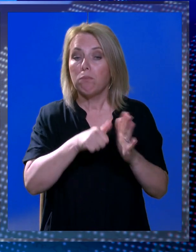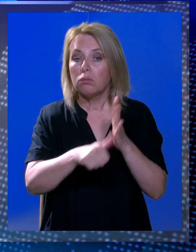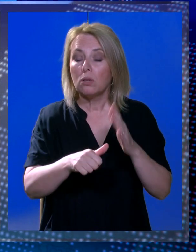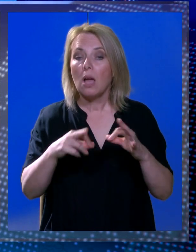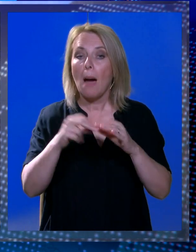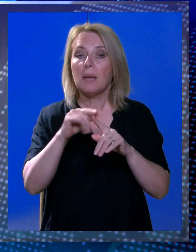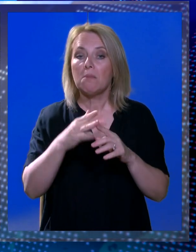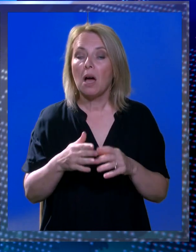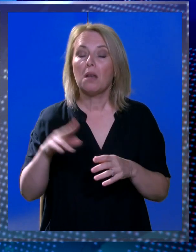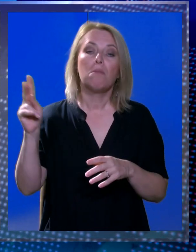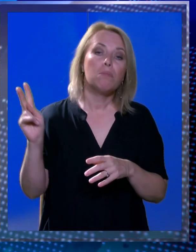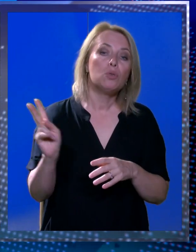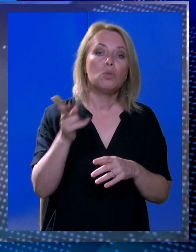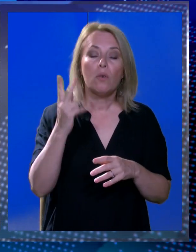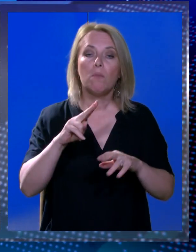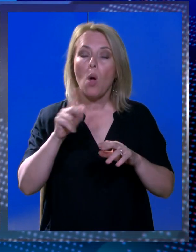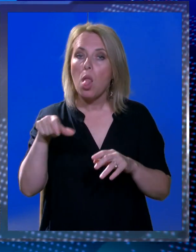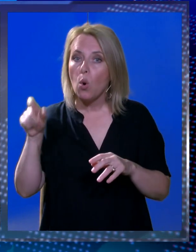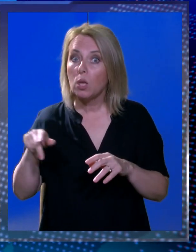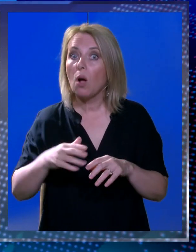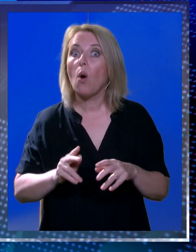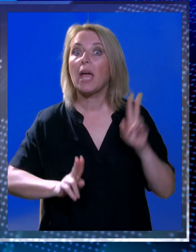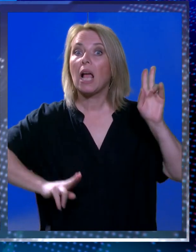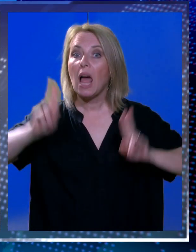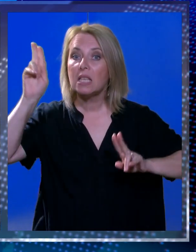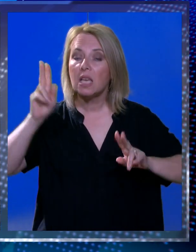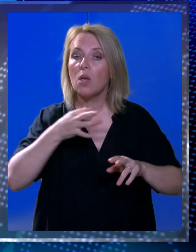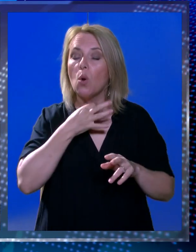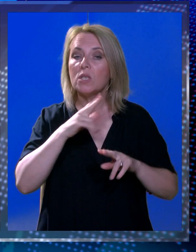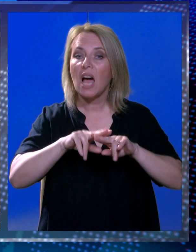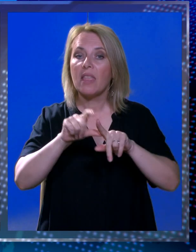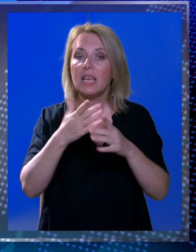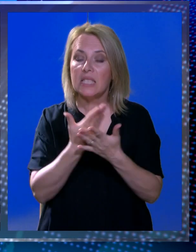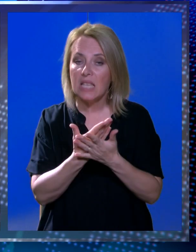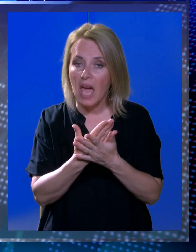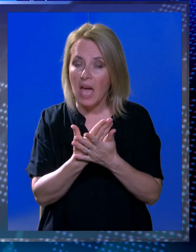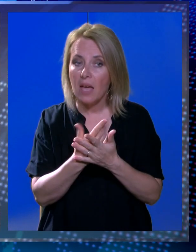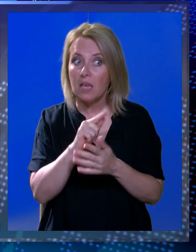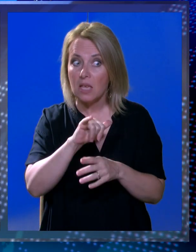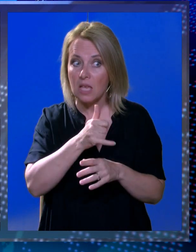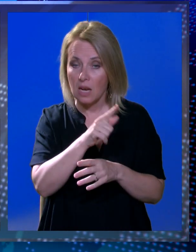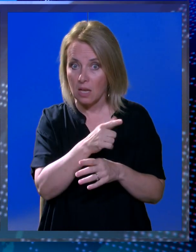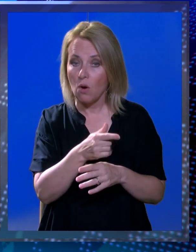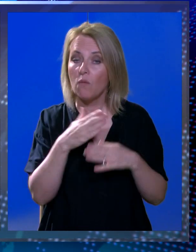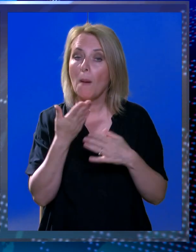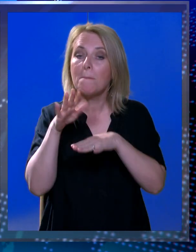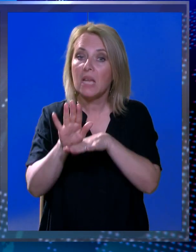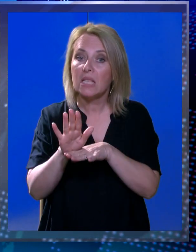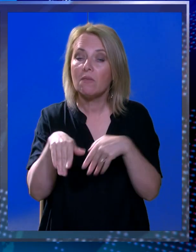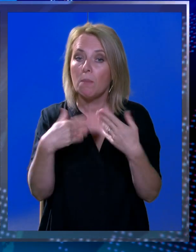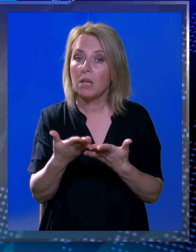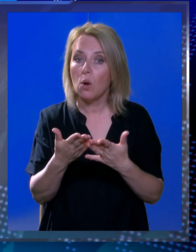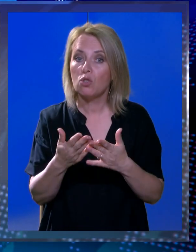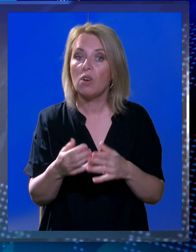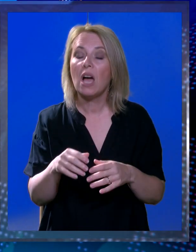lijepi poticaj, zovemo sve ljude koji glasuju za HDZ, jer je predsjednik gradske organizacije HDZ-a predložio da za trećinu